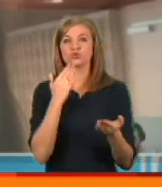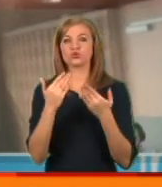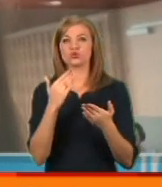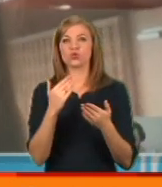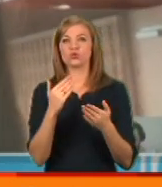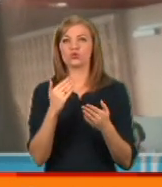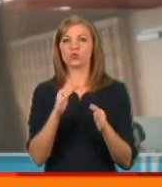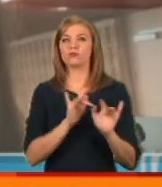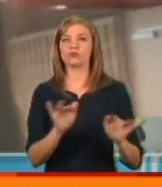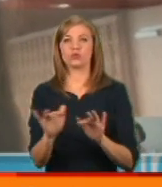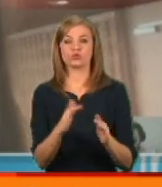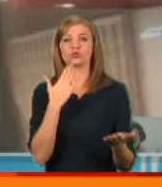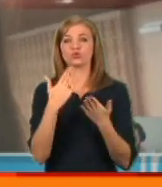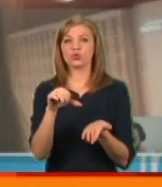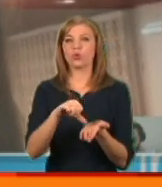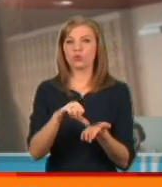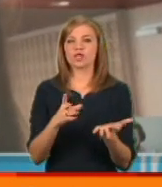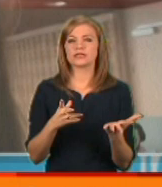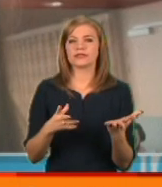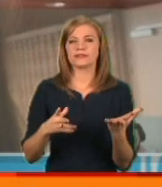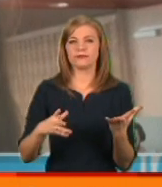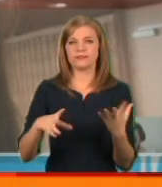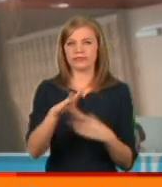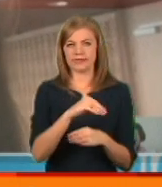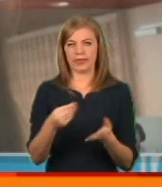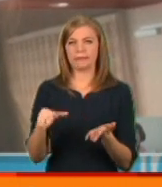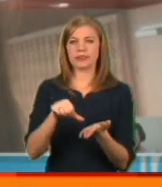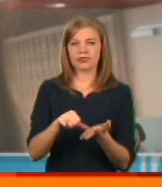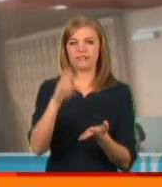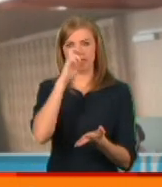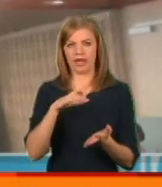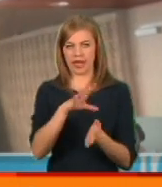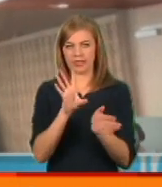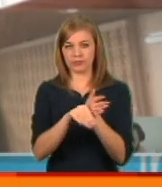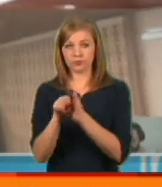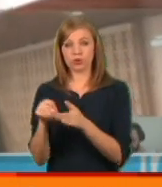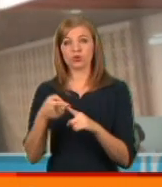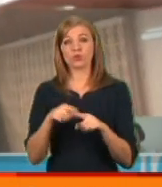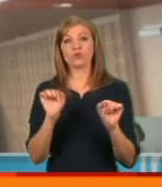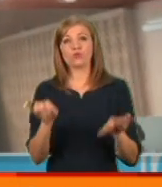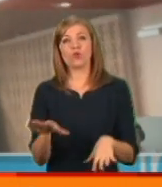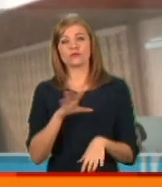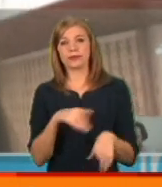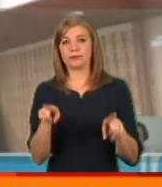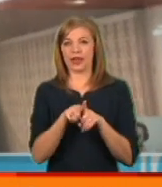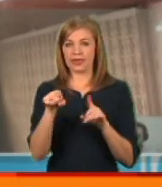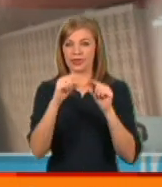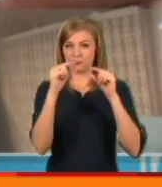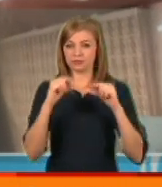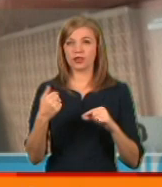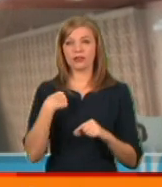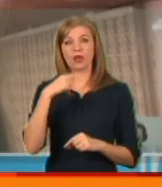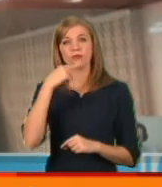процедур і в тому числі щодо участі всіх представниць країн-членів. Тому, можливо, такими пунктами нам